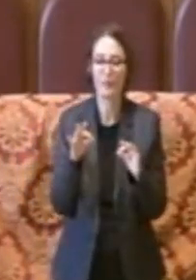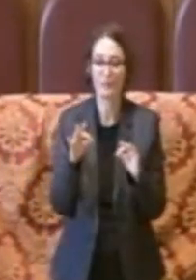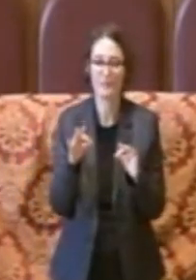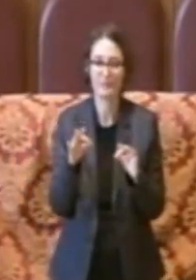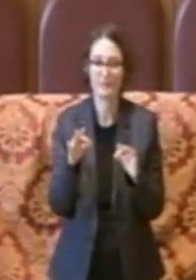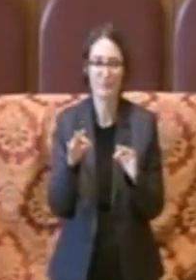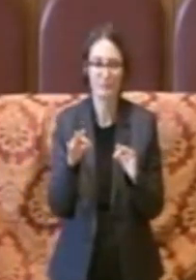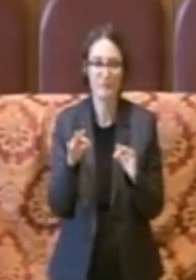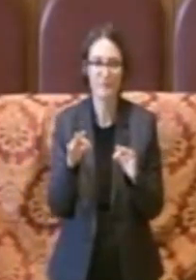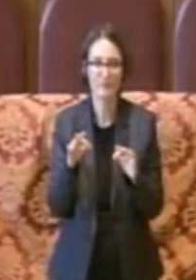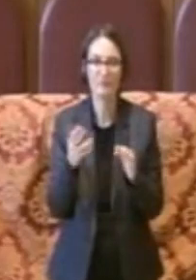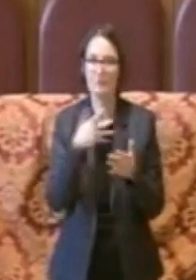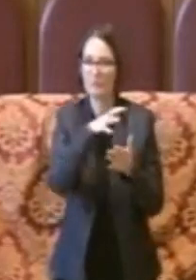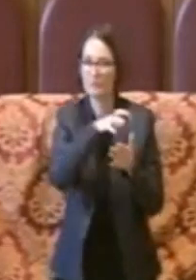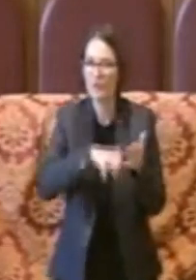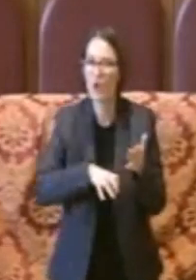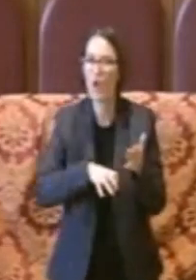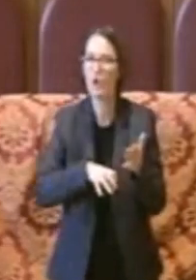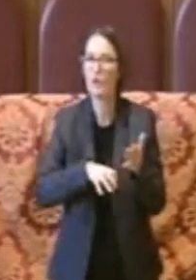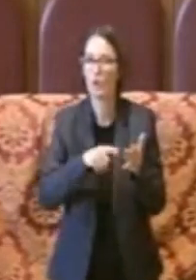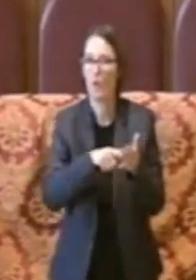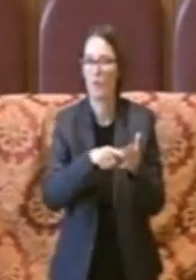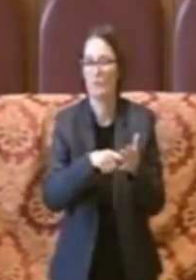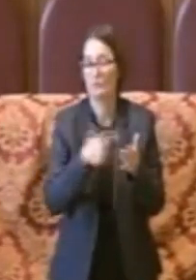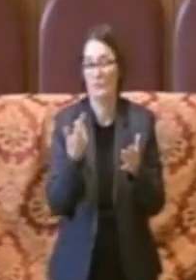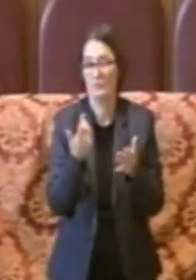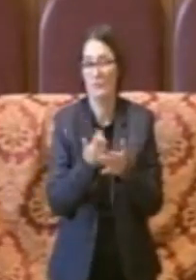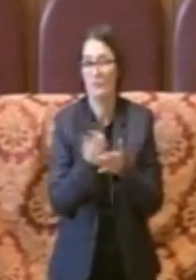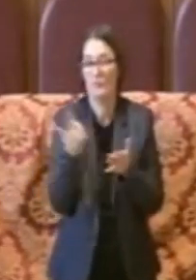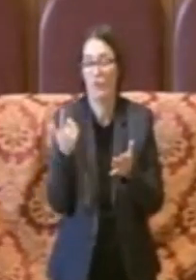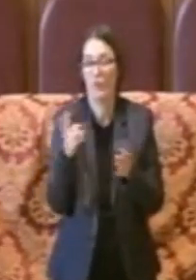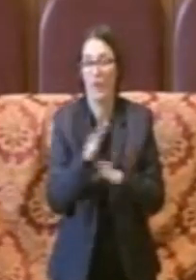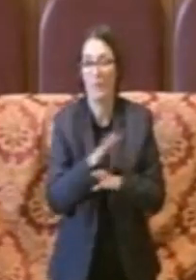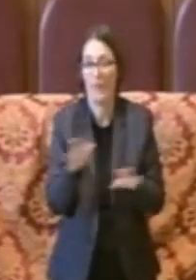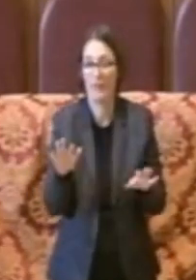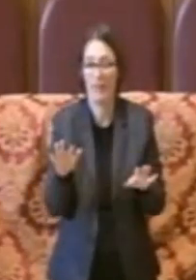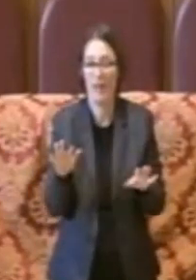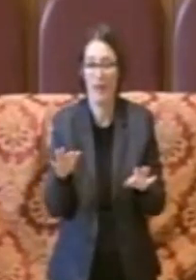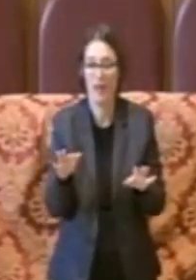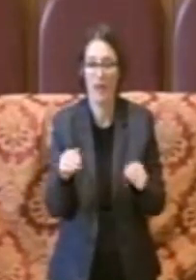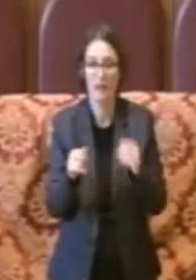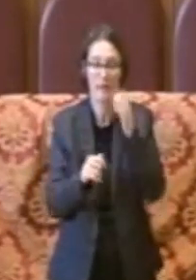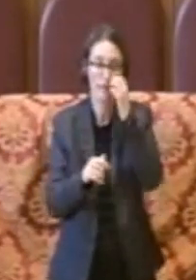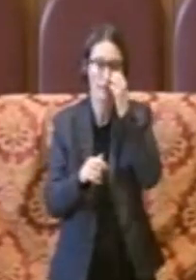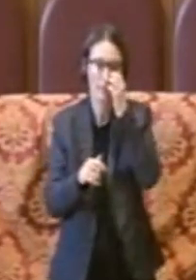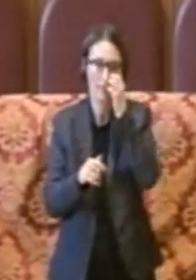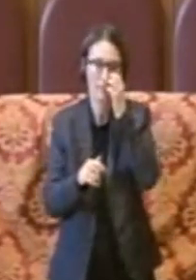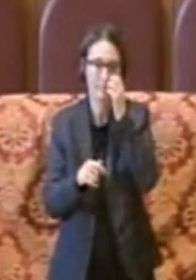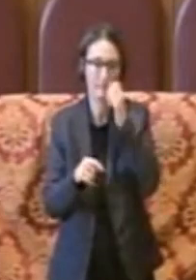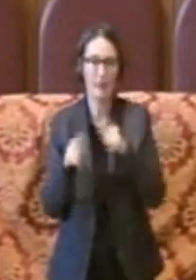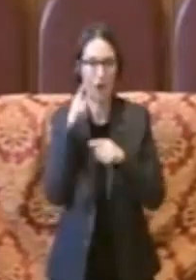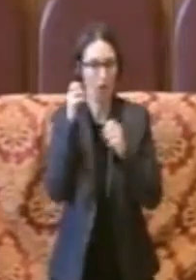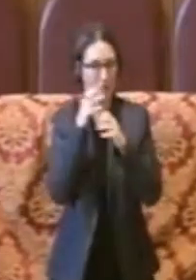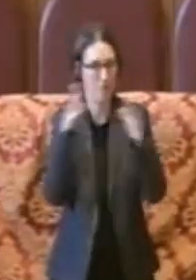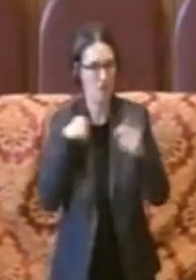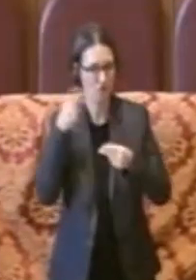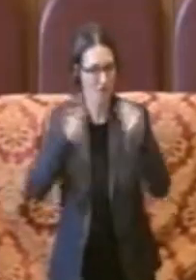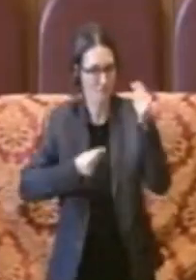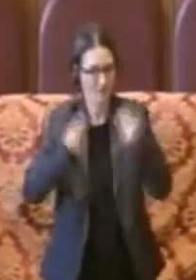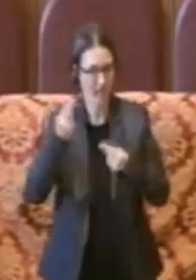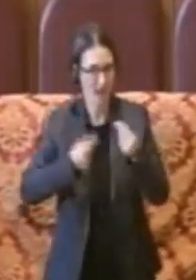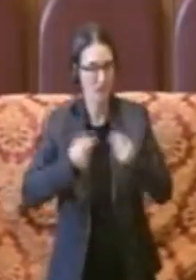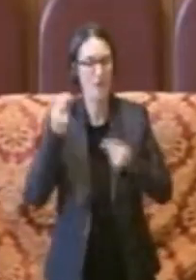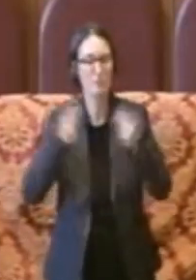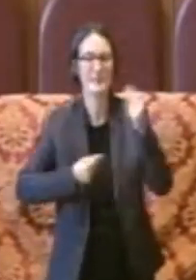un documento fondamentale per l'ente. Ecco immaginare che i bilanci i bilanci